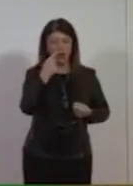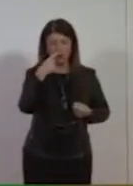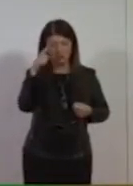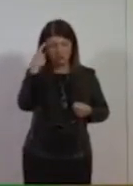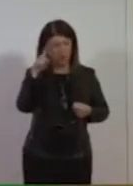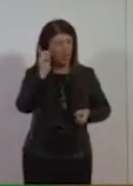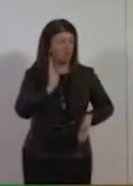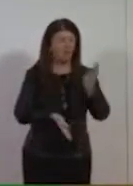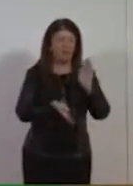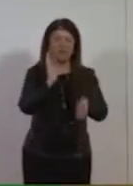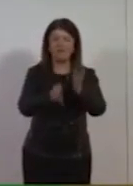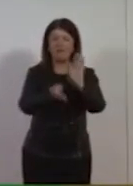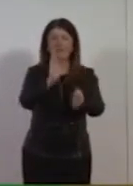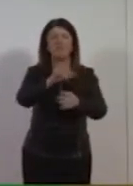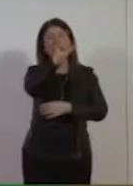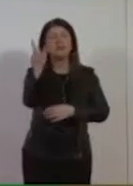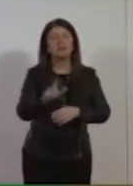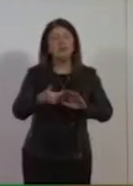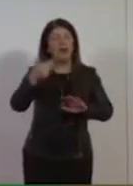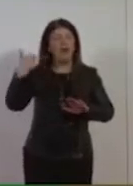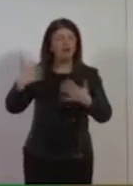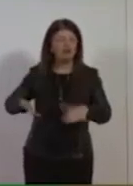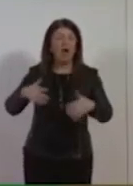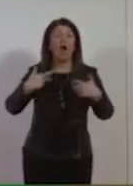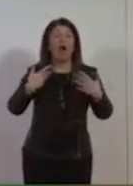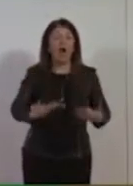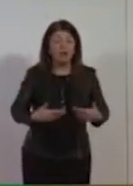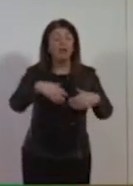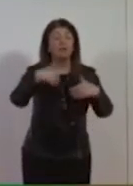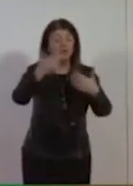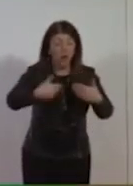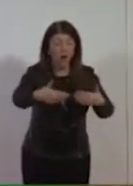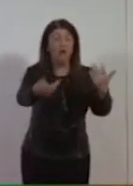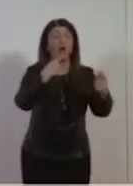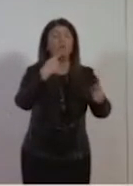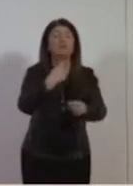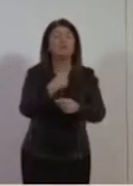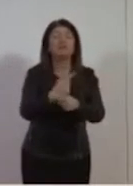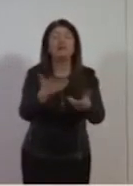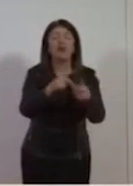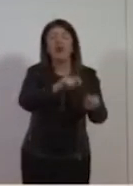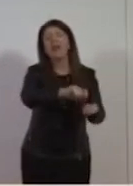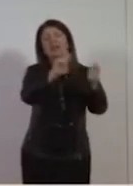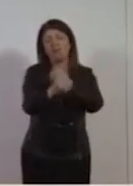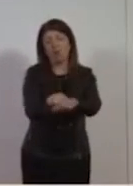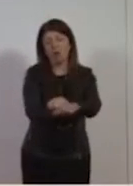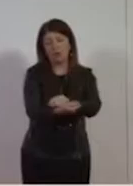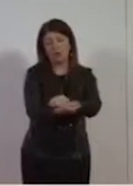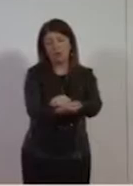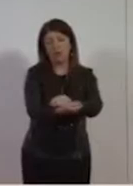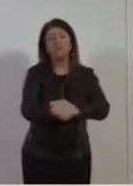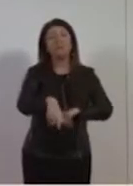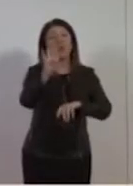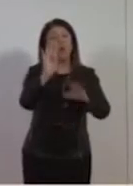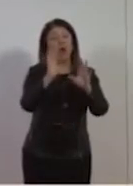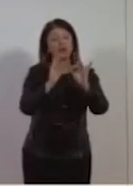'Italia è un Paese che aveva ed ha bisogno di riforme, 4 dicembre, non 4 dicembre. Se